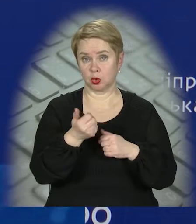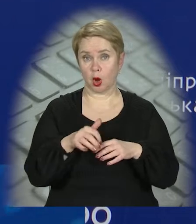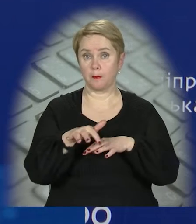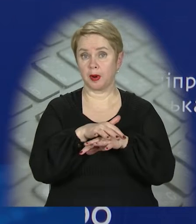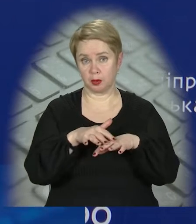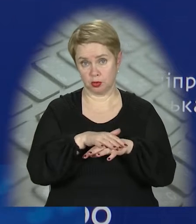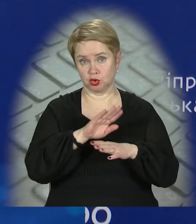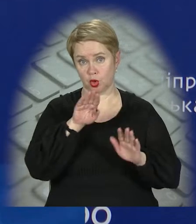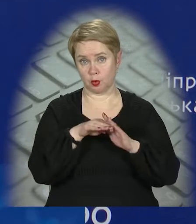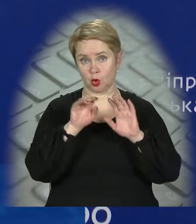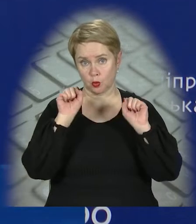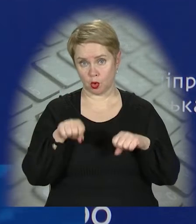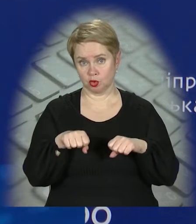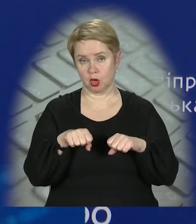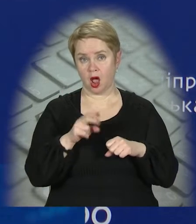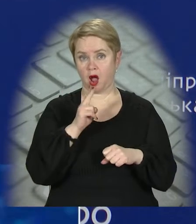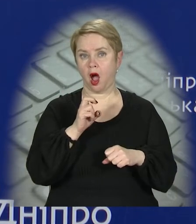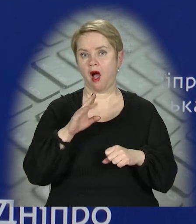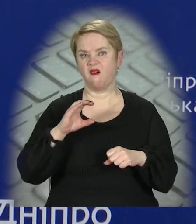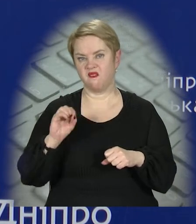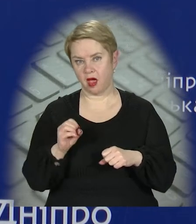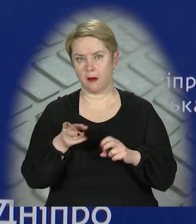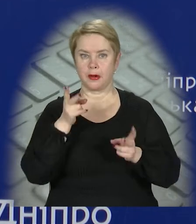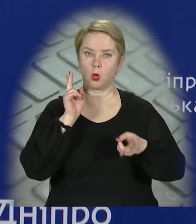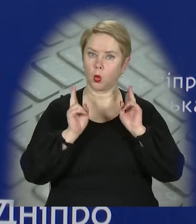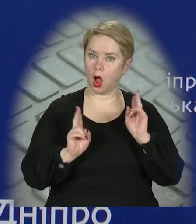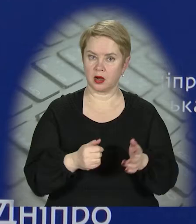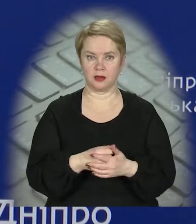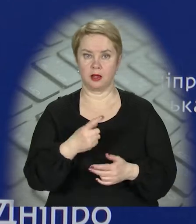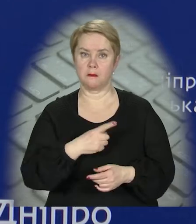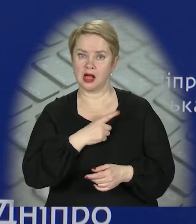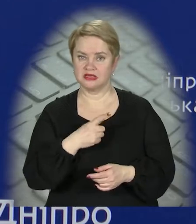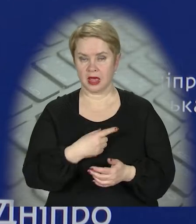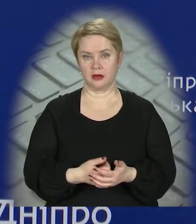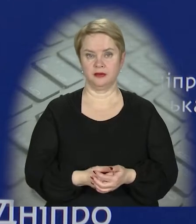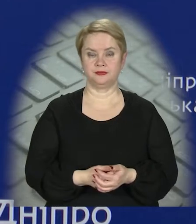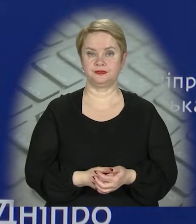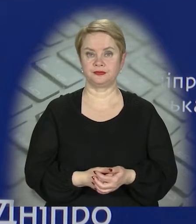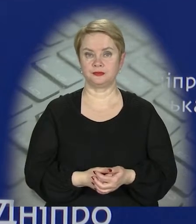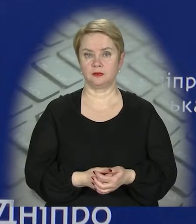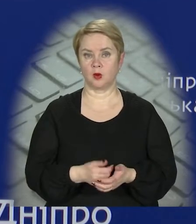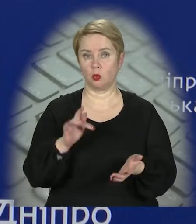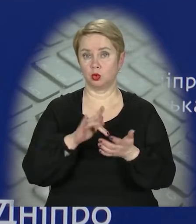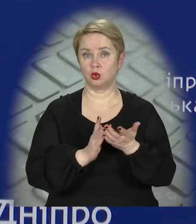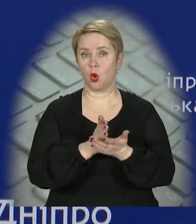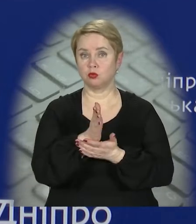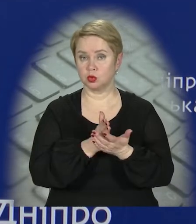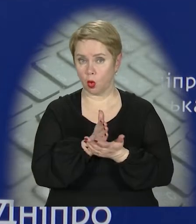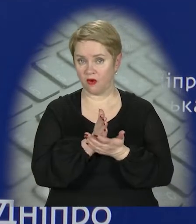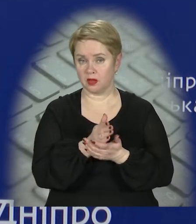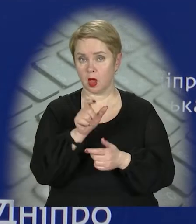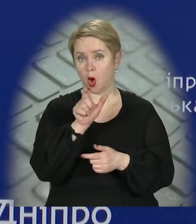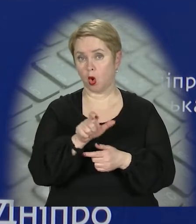приміщення під можливі кафе, перукарні, майстерні, пункти обслуговування